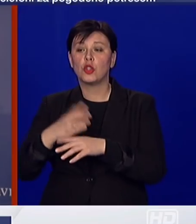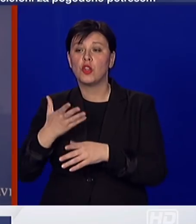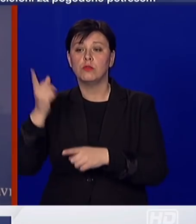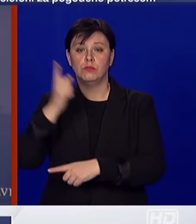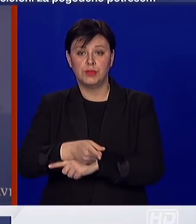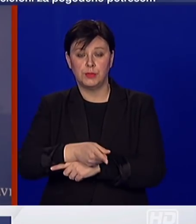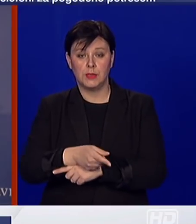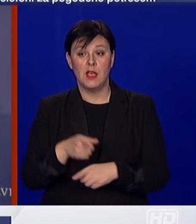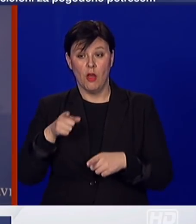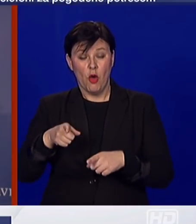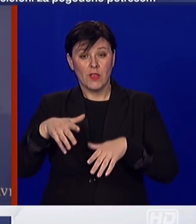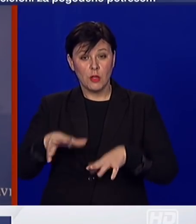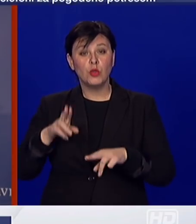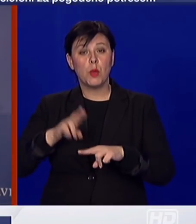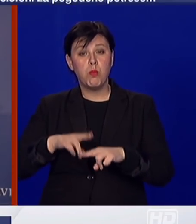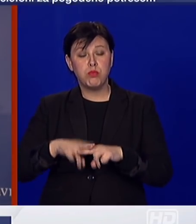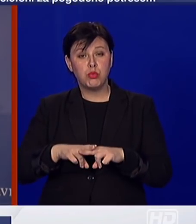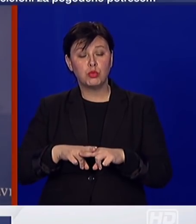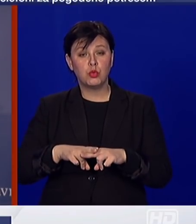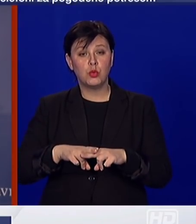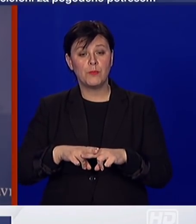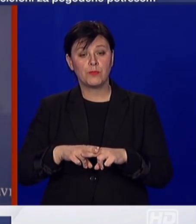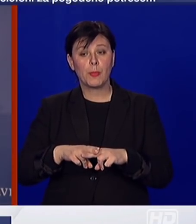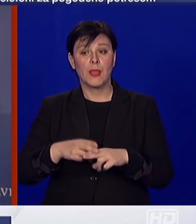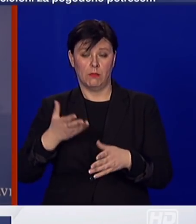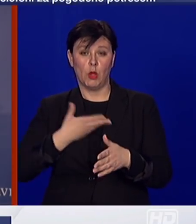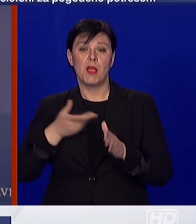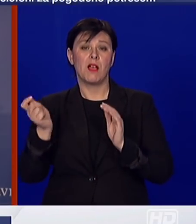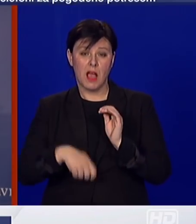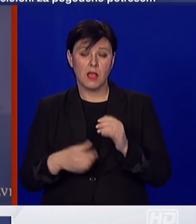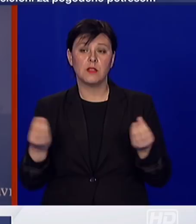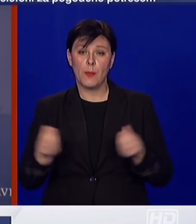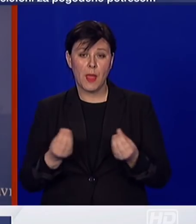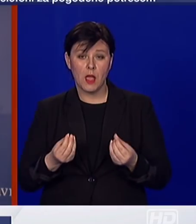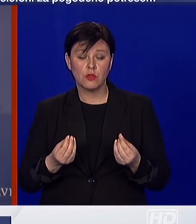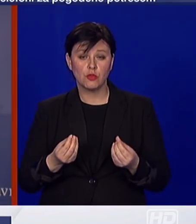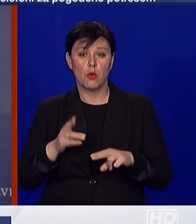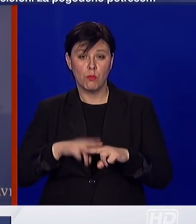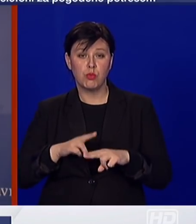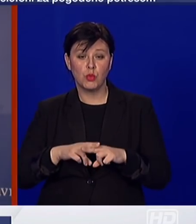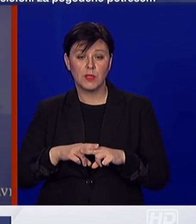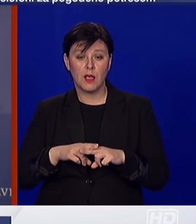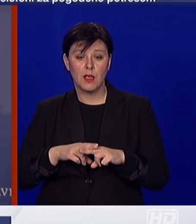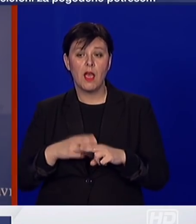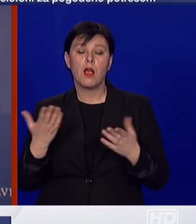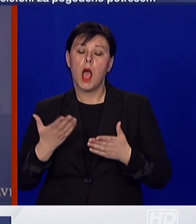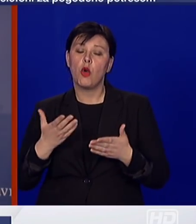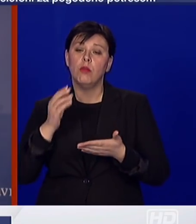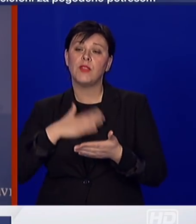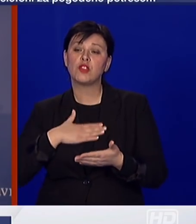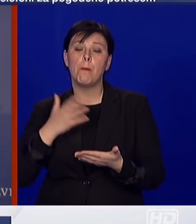ljudi će sigurno odgovarati sukladno našim propisima,